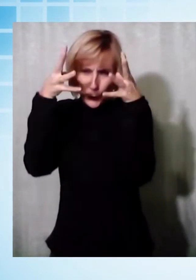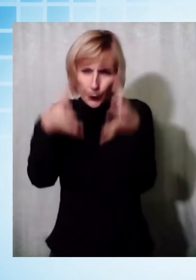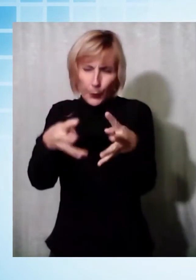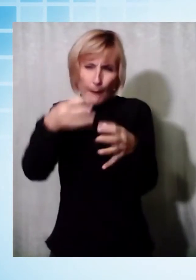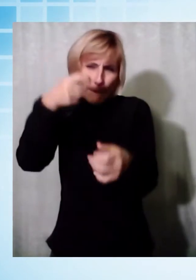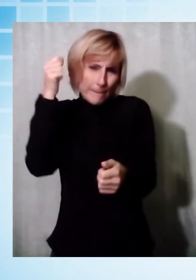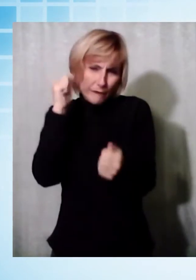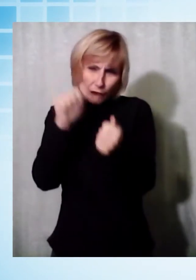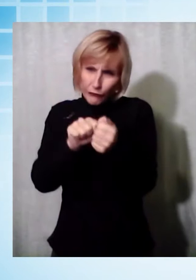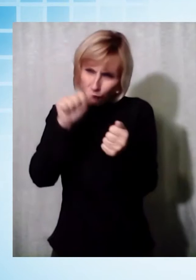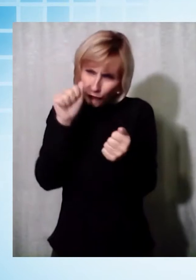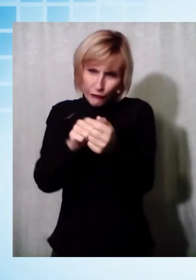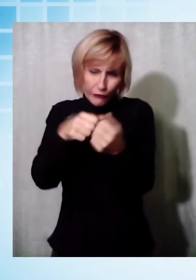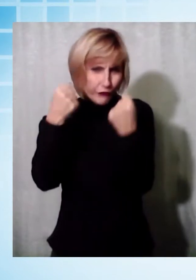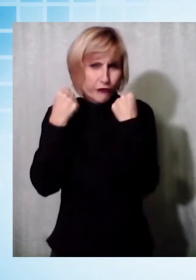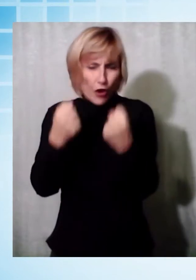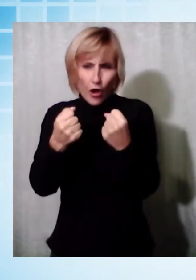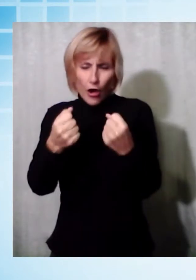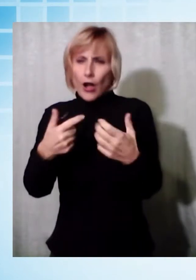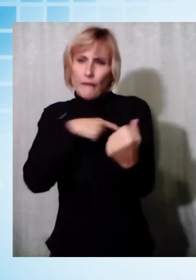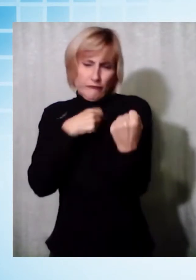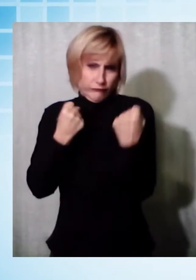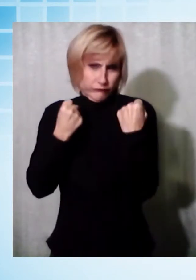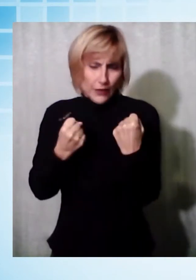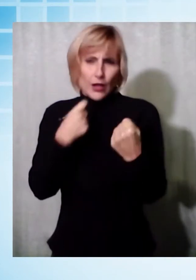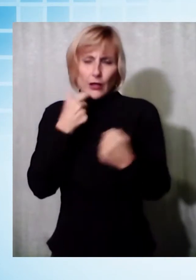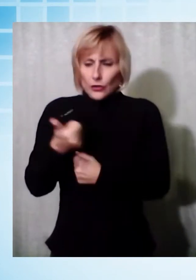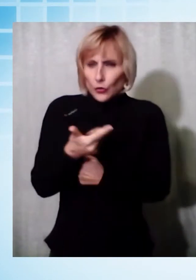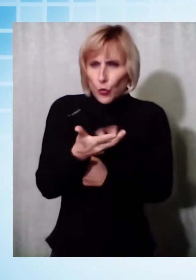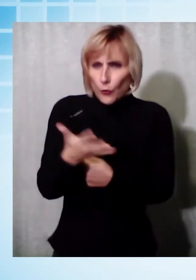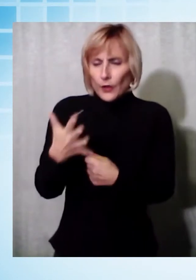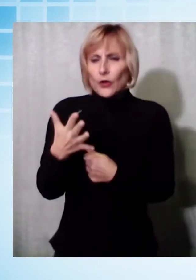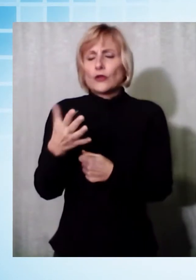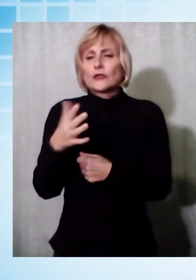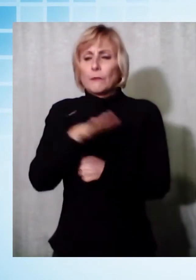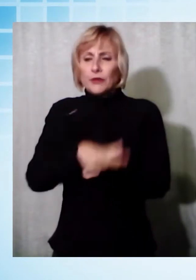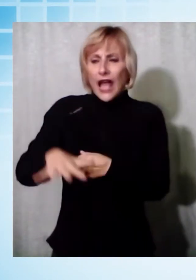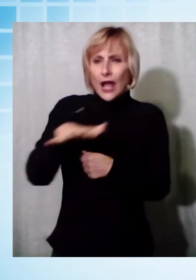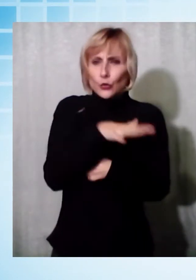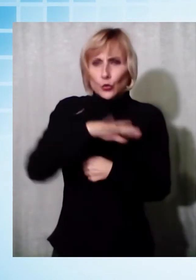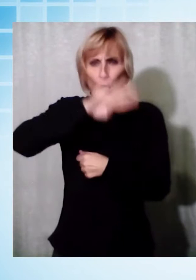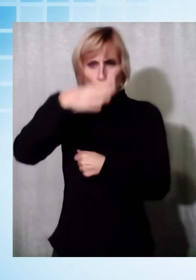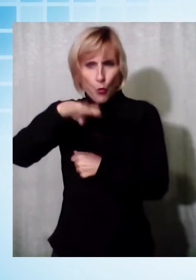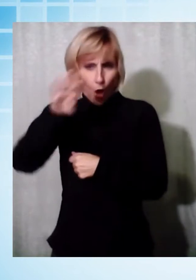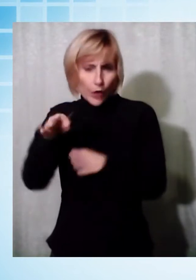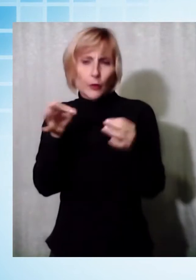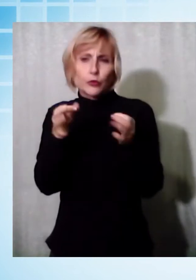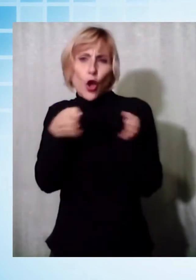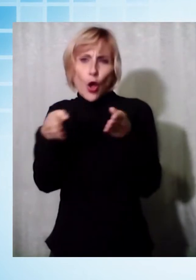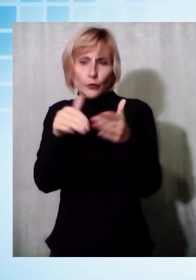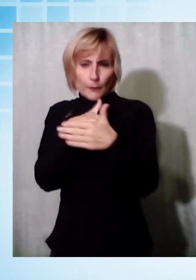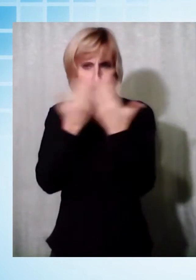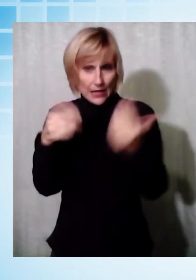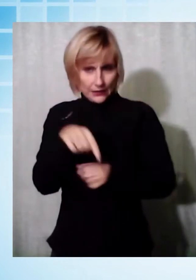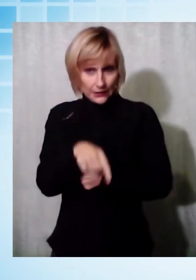violente che si sono succedute a più riprese, sia in quota che anche in pianura nel corso della mattinata. I frammenti di ghiaccio